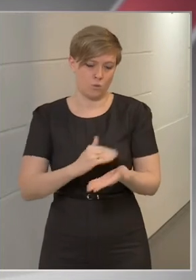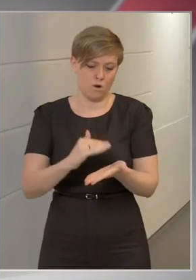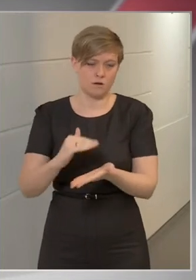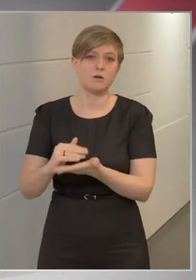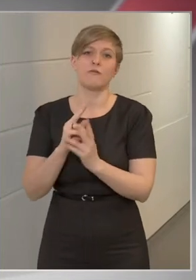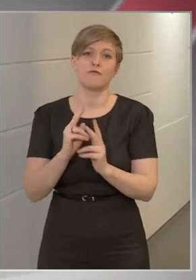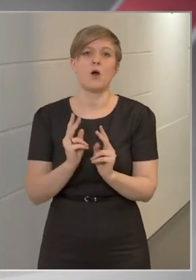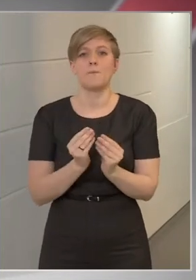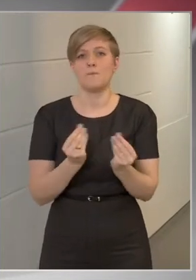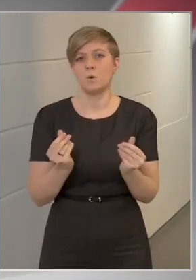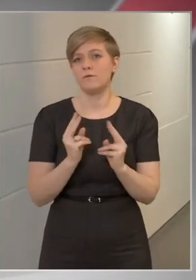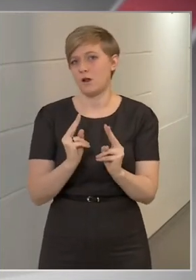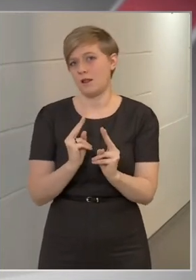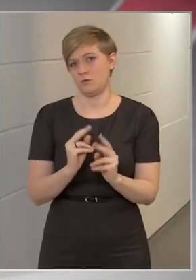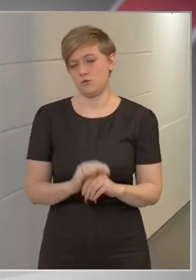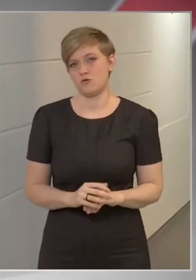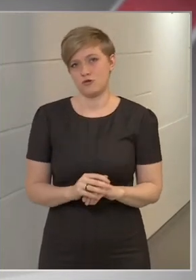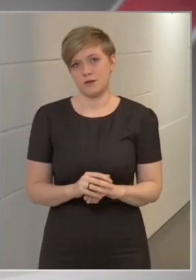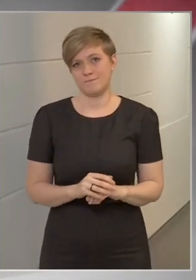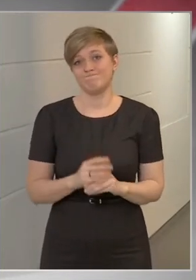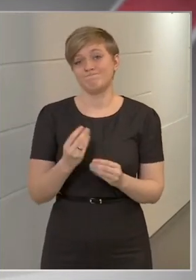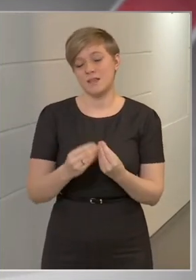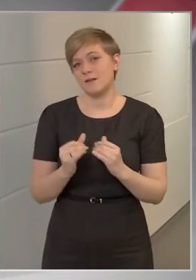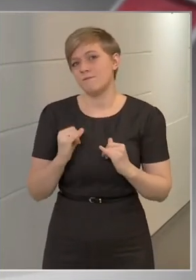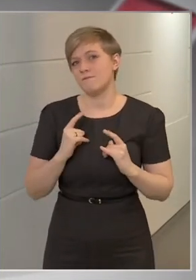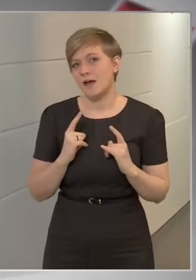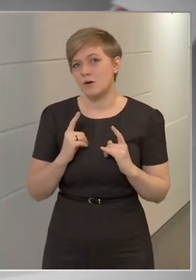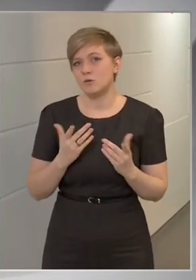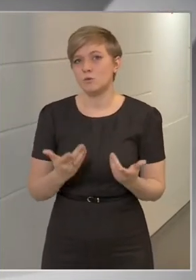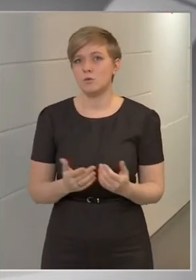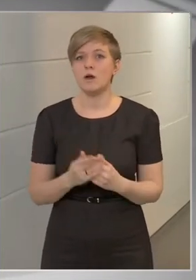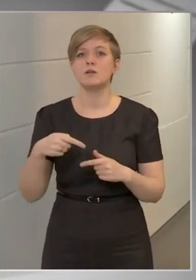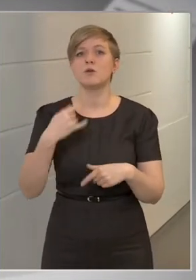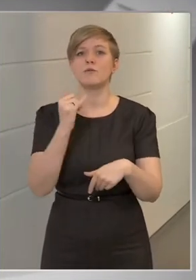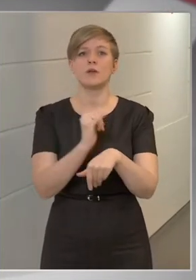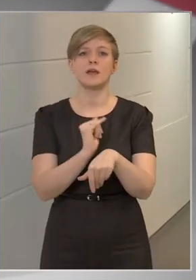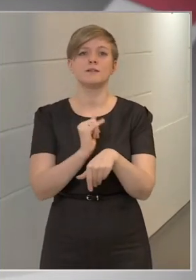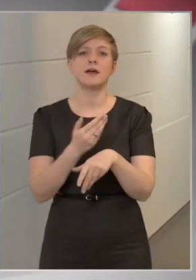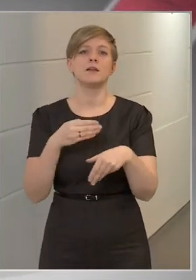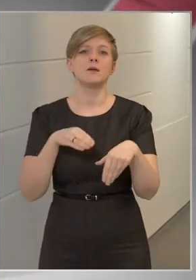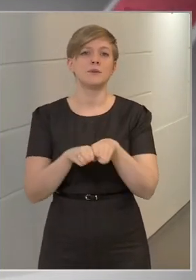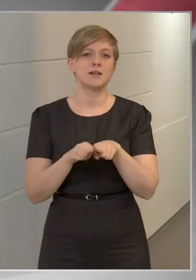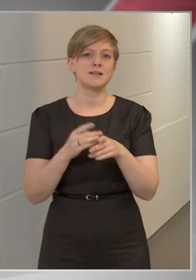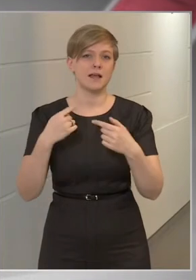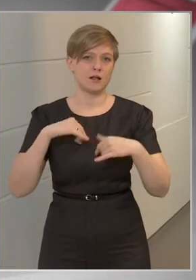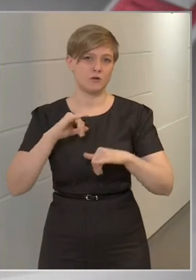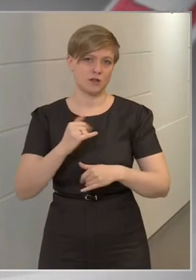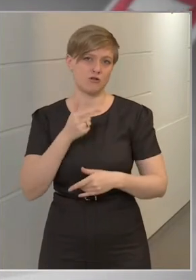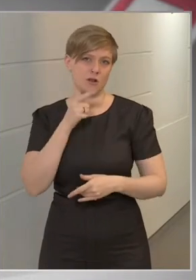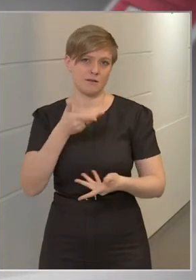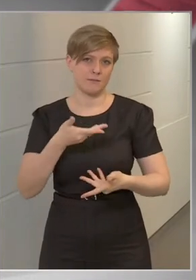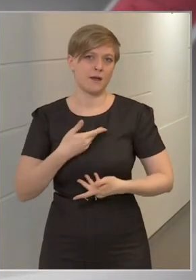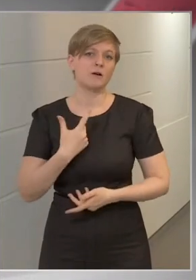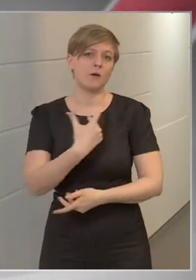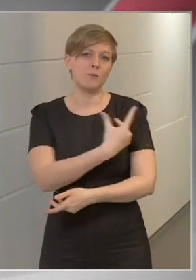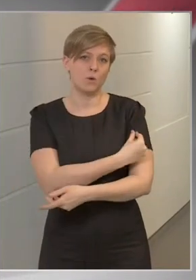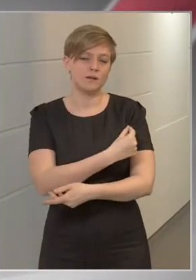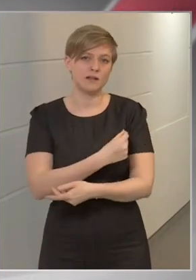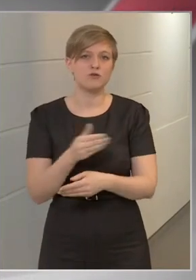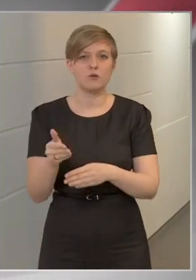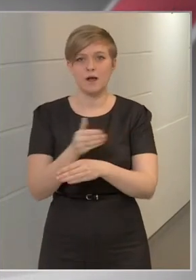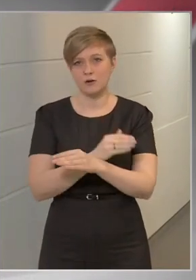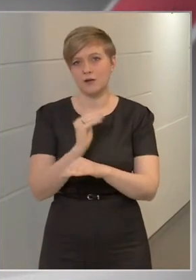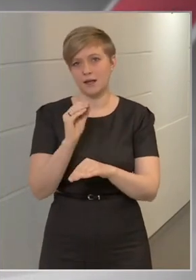van mód és lehetőség. Ezért bárhatóan a jövő héten a miniszterelnök is meg fogja kapni az oltást. Ő előre